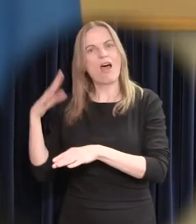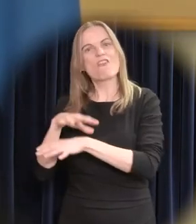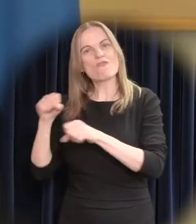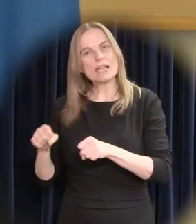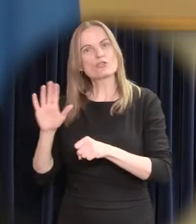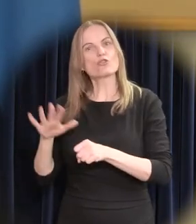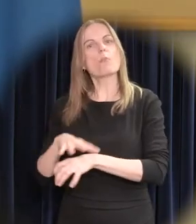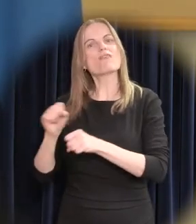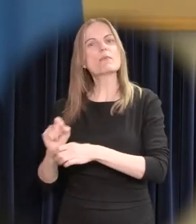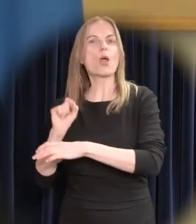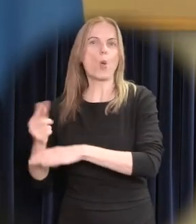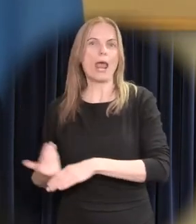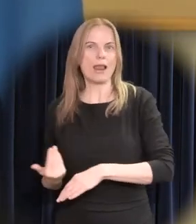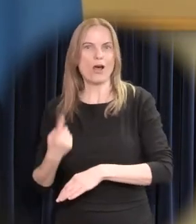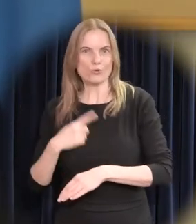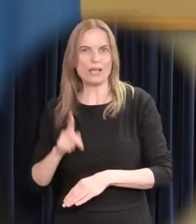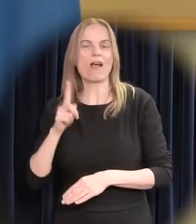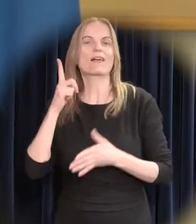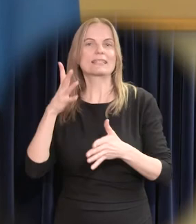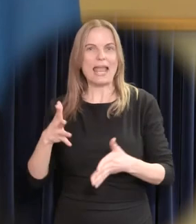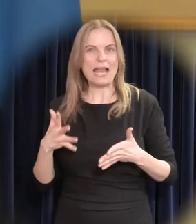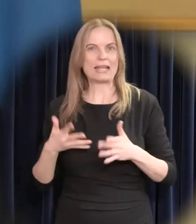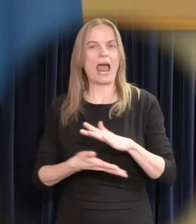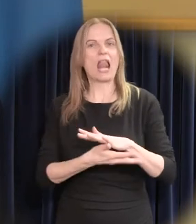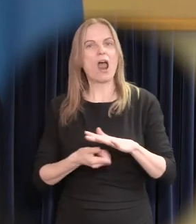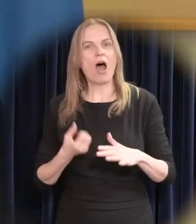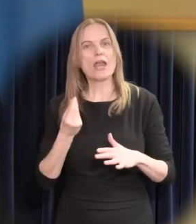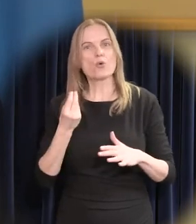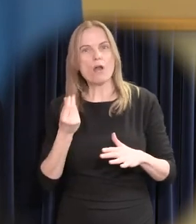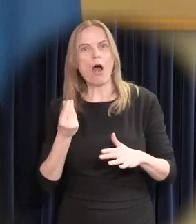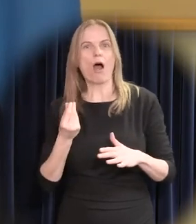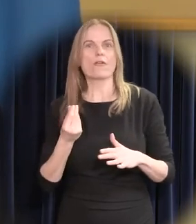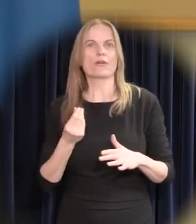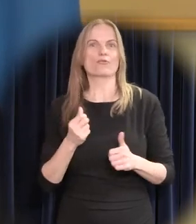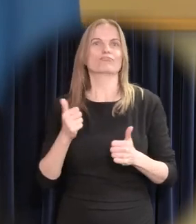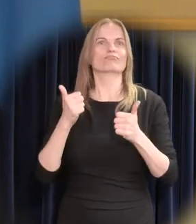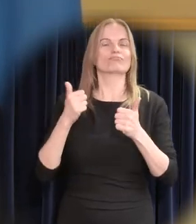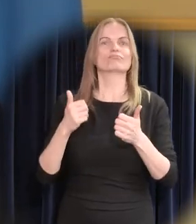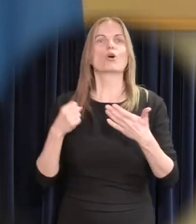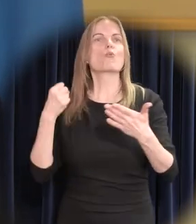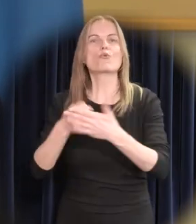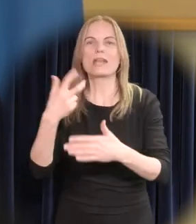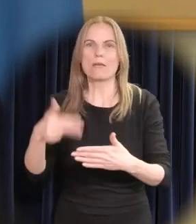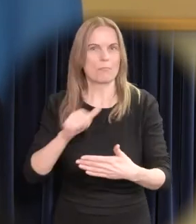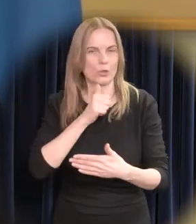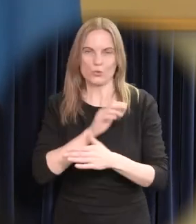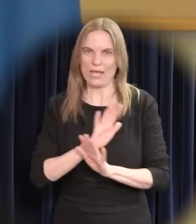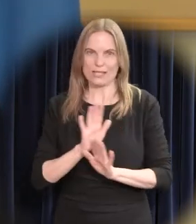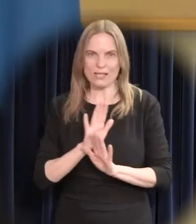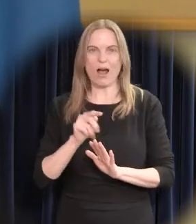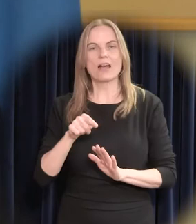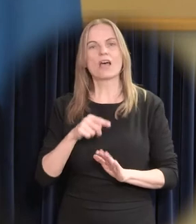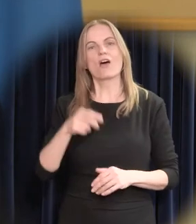et keegi ei saa laenurahal lõputult liugulasta. See ei ole üksnes finansküsimus. See on riigi sõltumatuse küsimus.